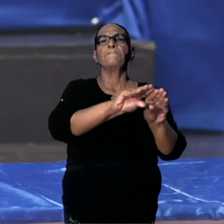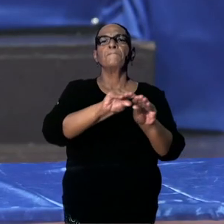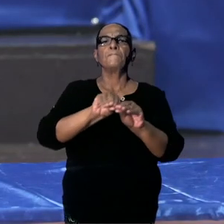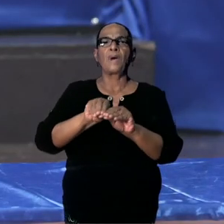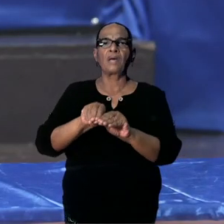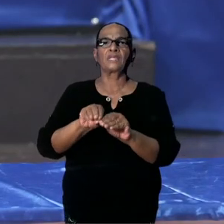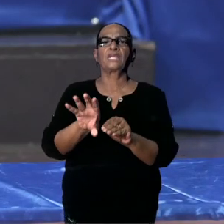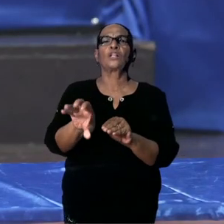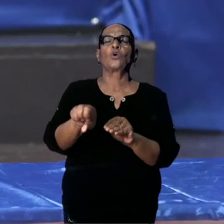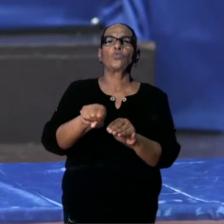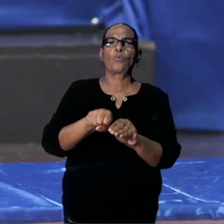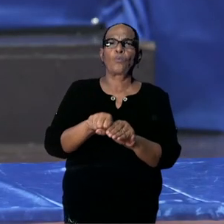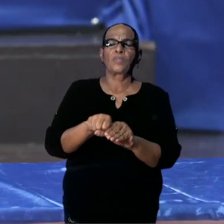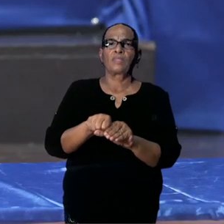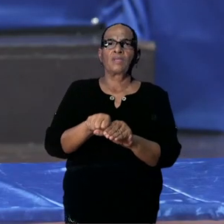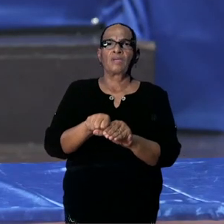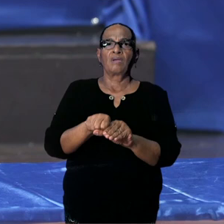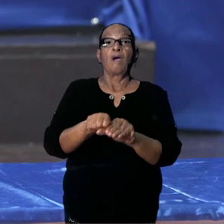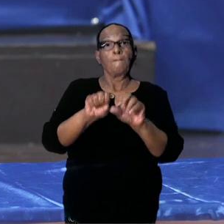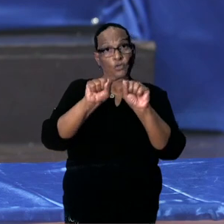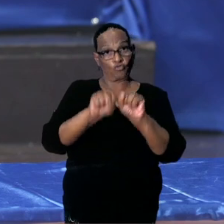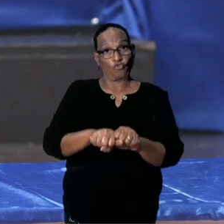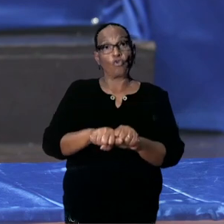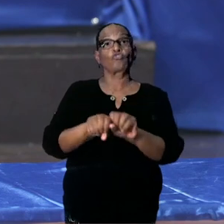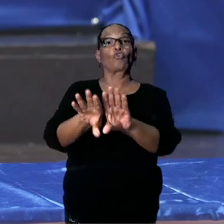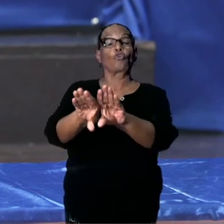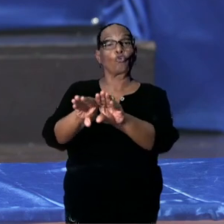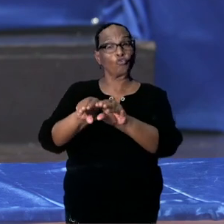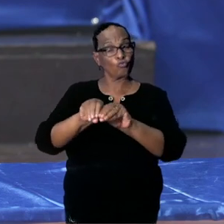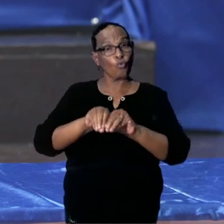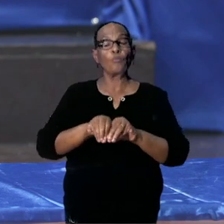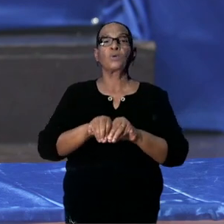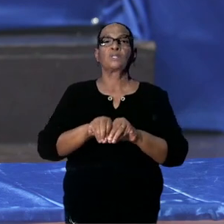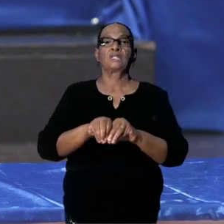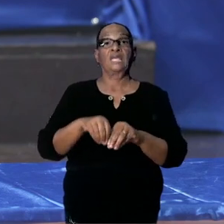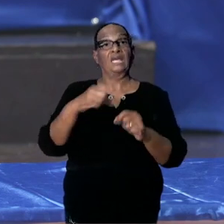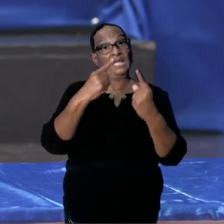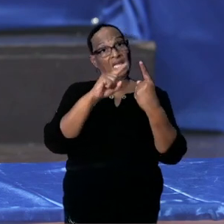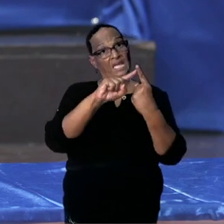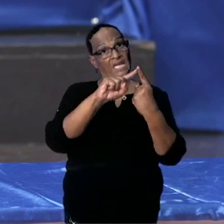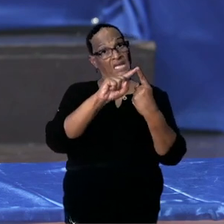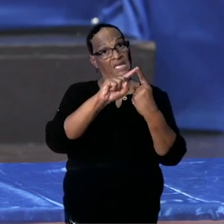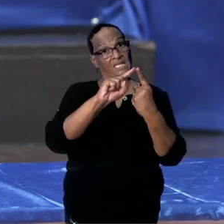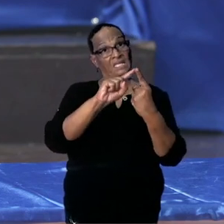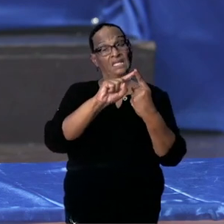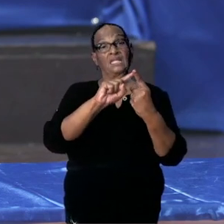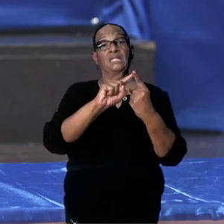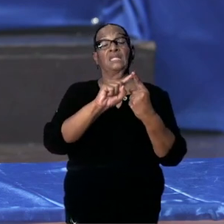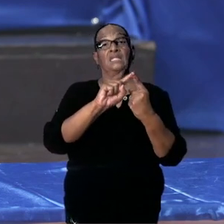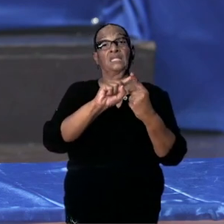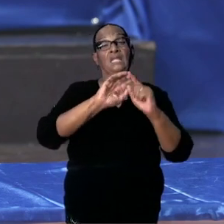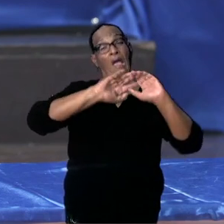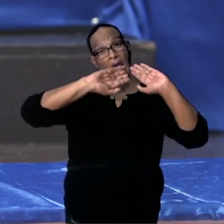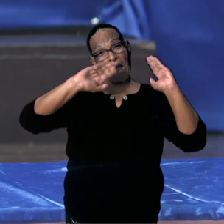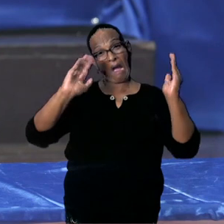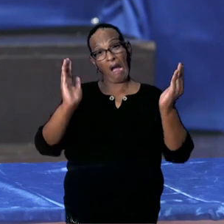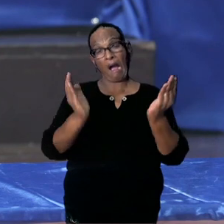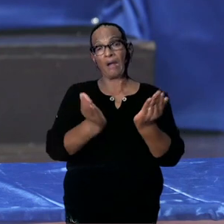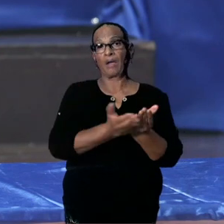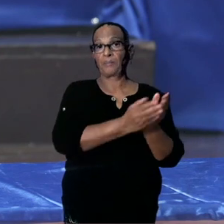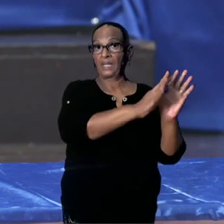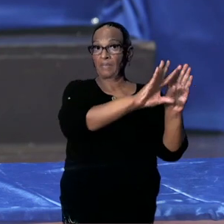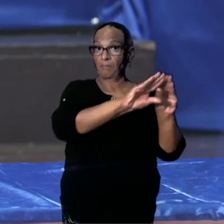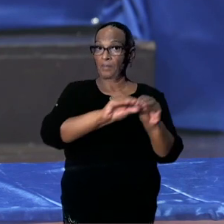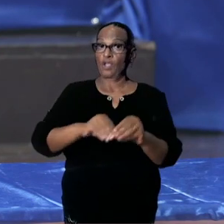besluiten genomen. Het gaat namelijk om één, de algemene maatregelen. Dus dit geldt